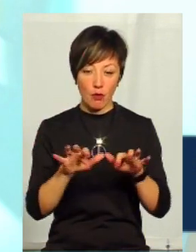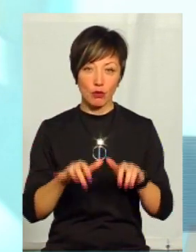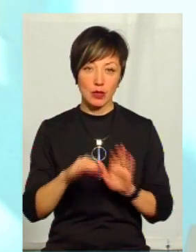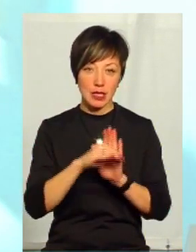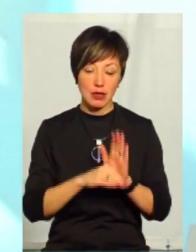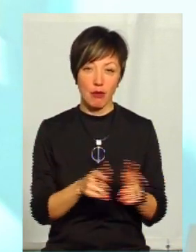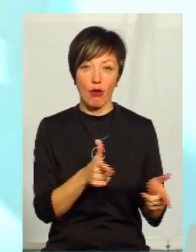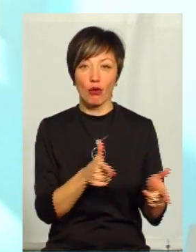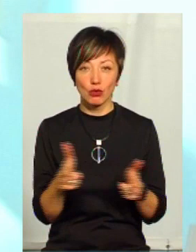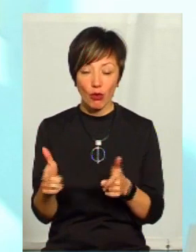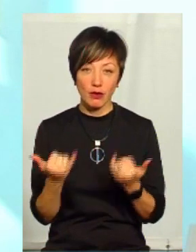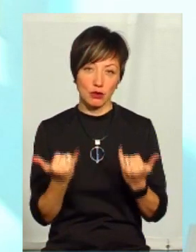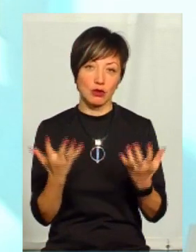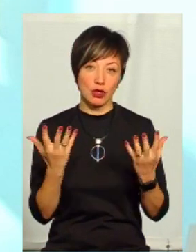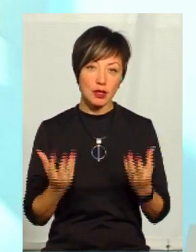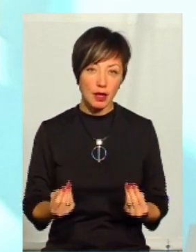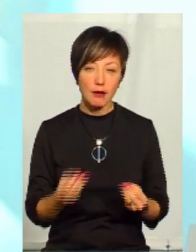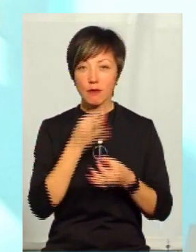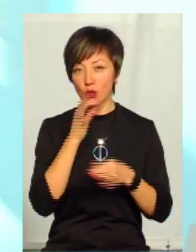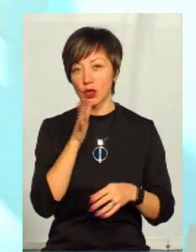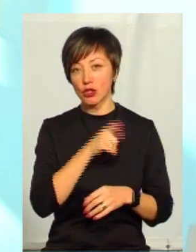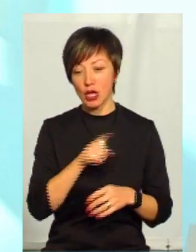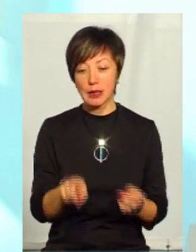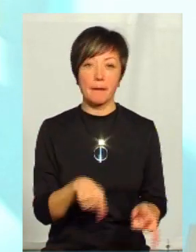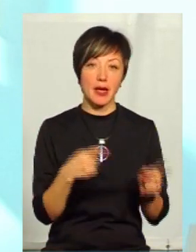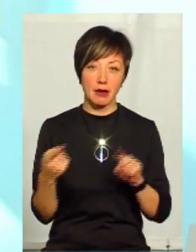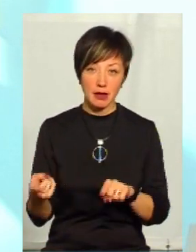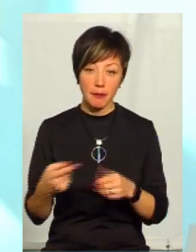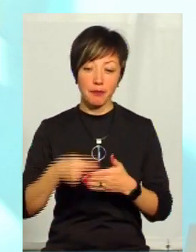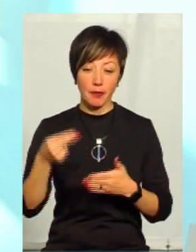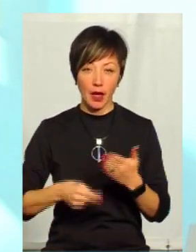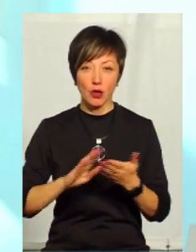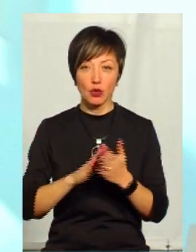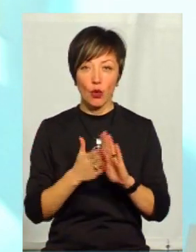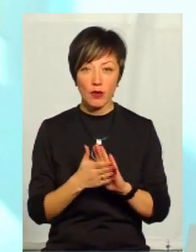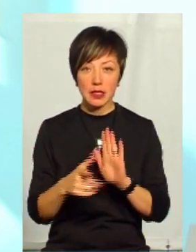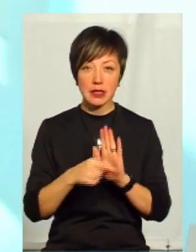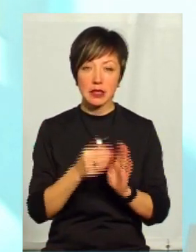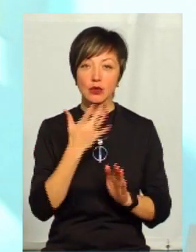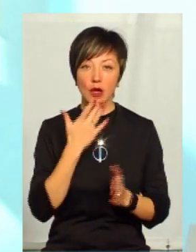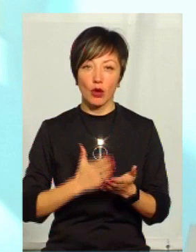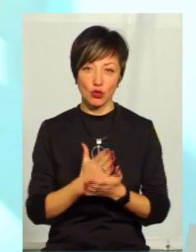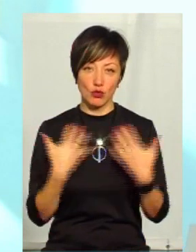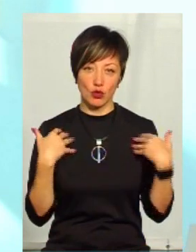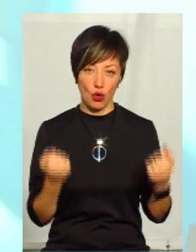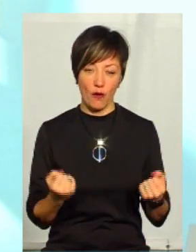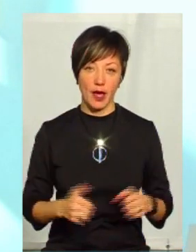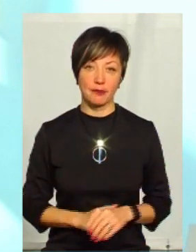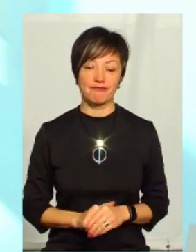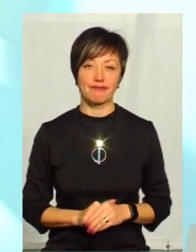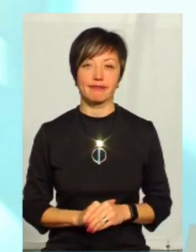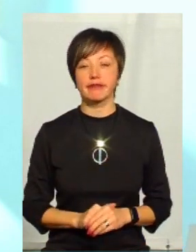системою. Ми готові на сьогоднішній день, будь-який час, перейти і заключити договір, угоду з Національною службою здоров'я.